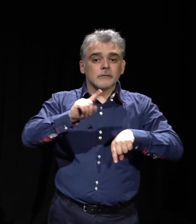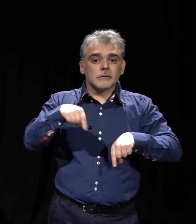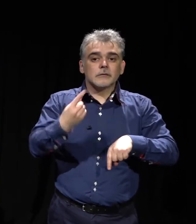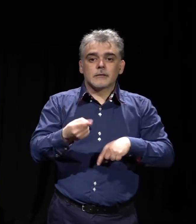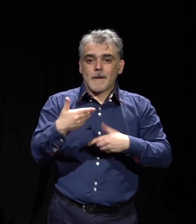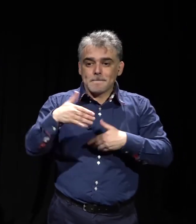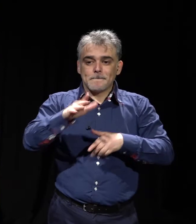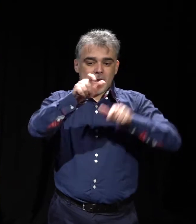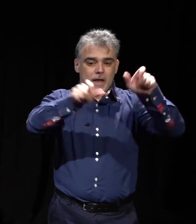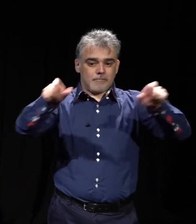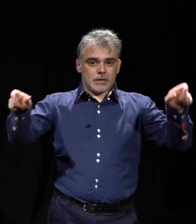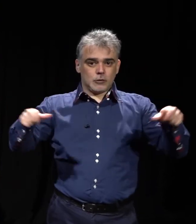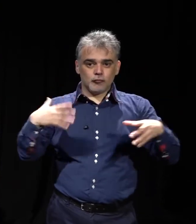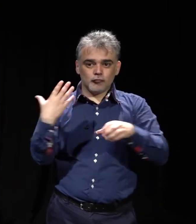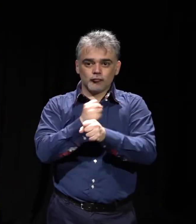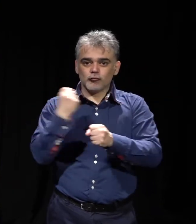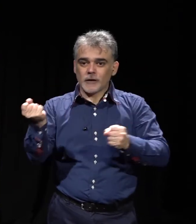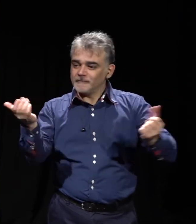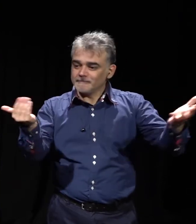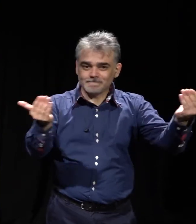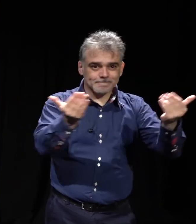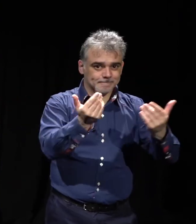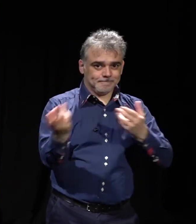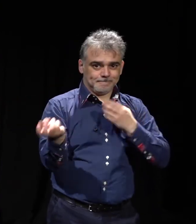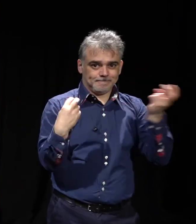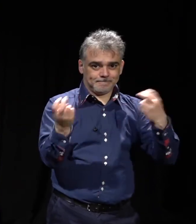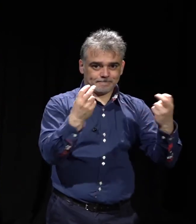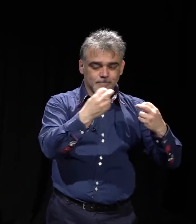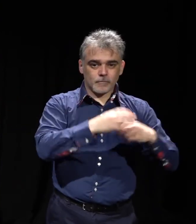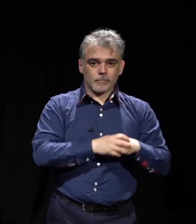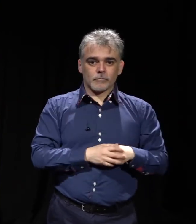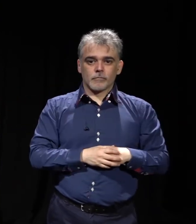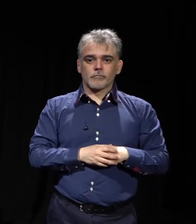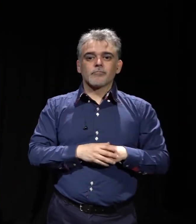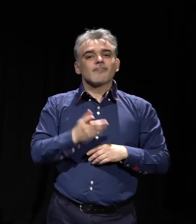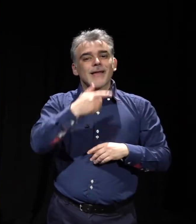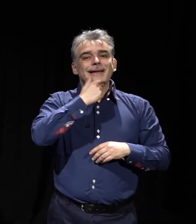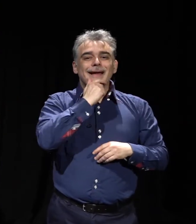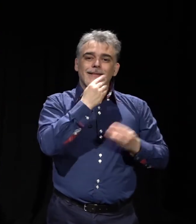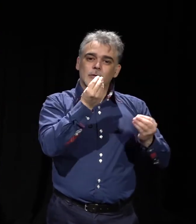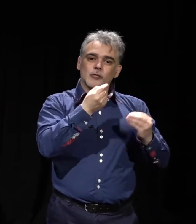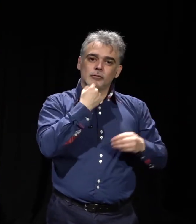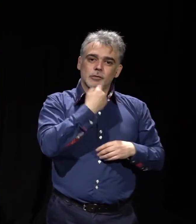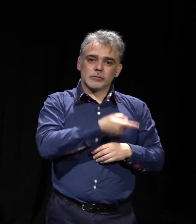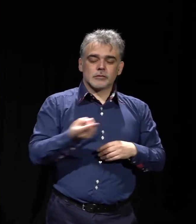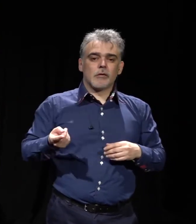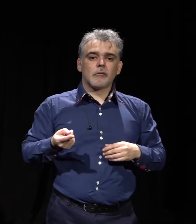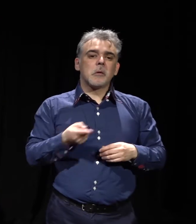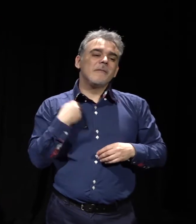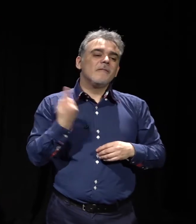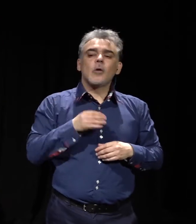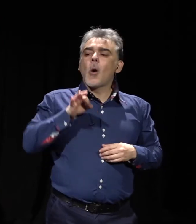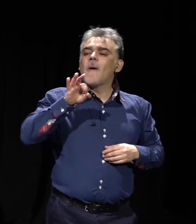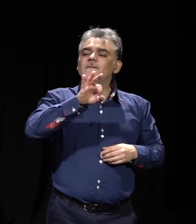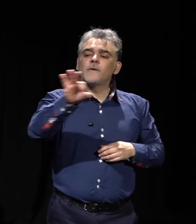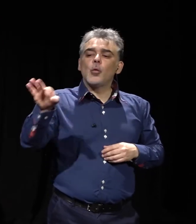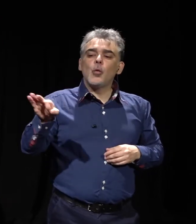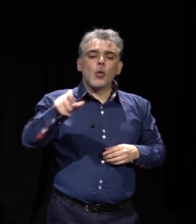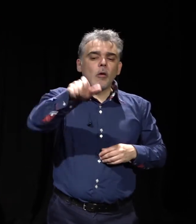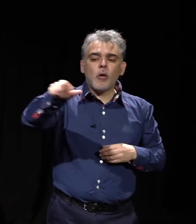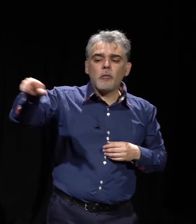disabled people without involving disabled people in the design and the decision making. And I think that's a really